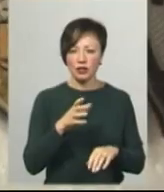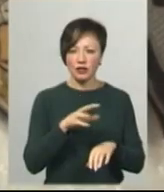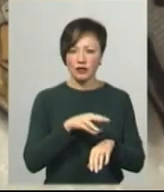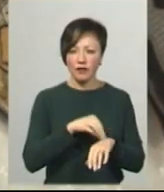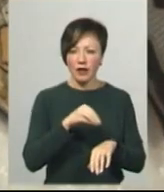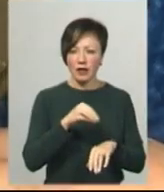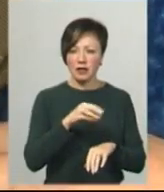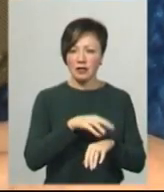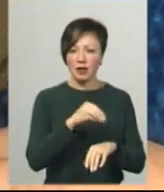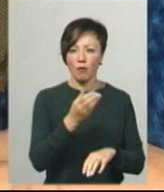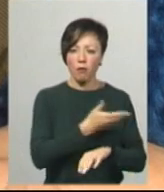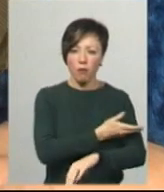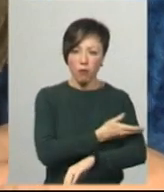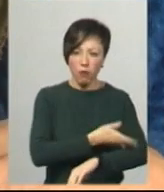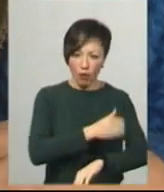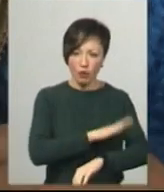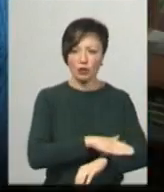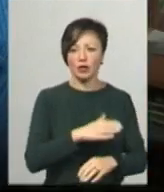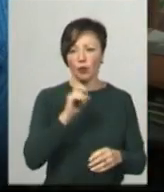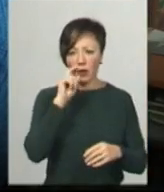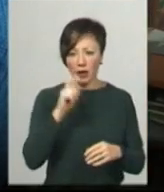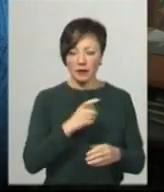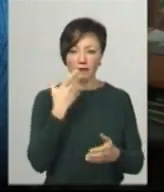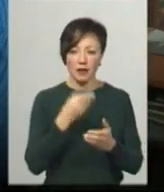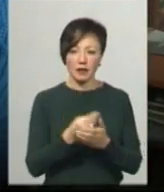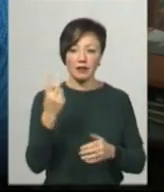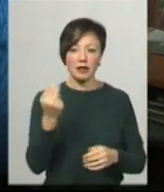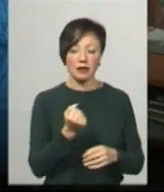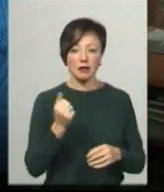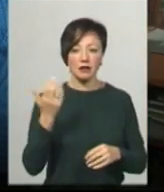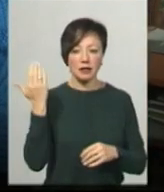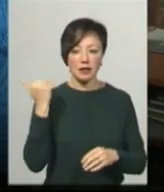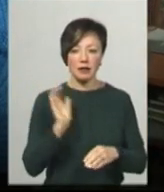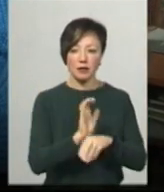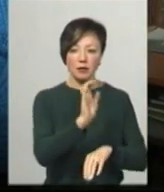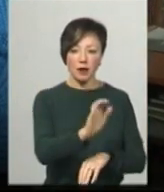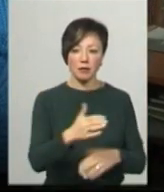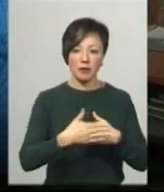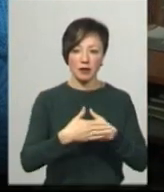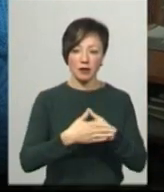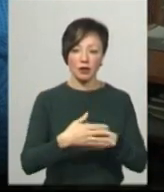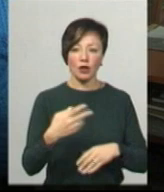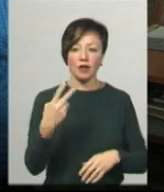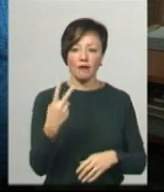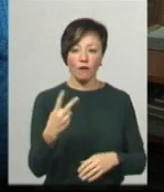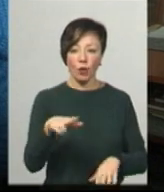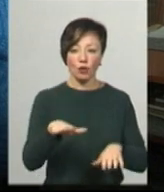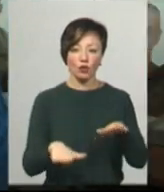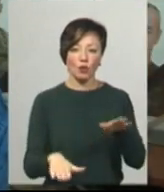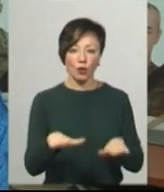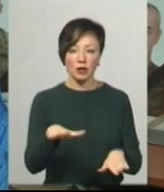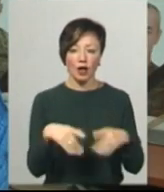військових частин України. Серед них є і власний. «Дві неділі назад було відправлено з центру АТО близько двох тоннів